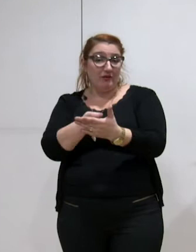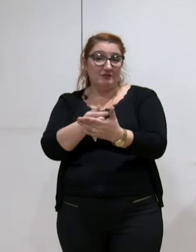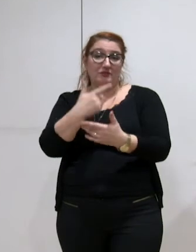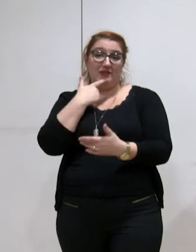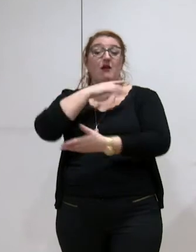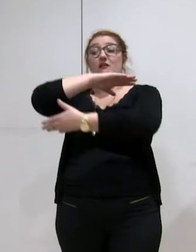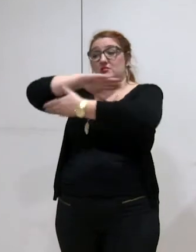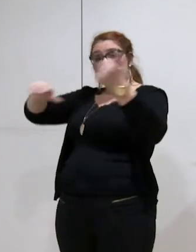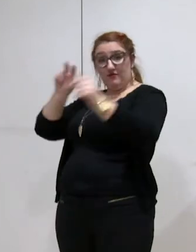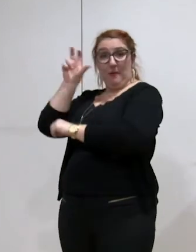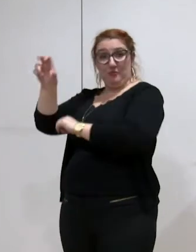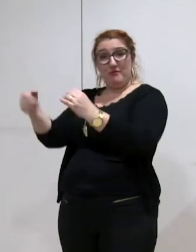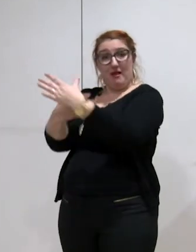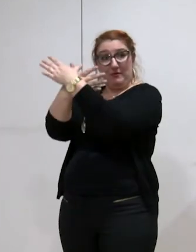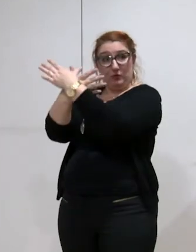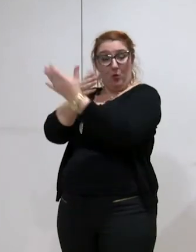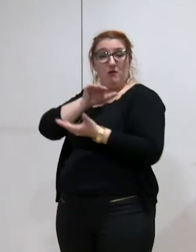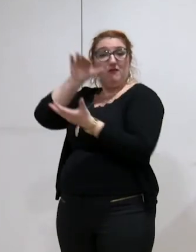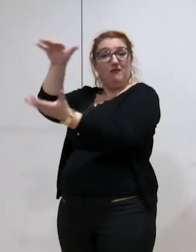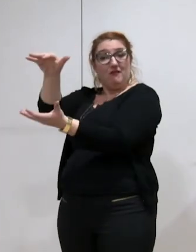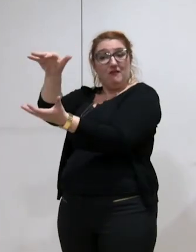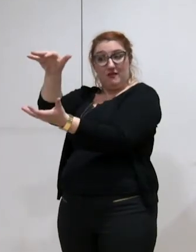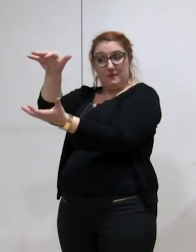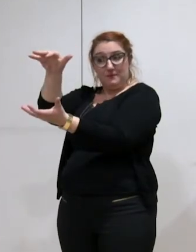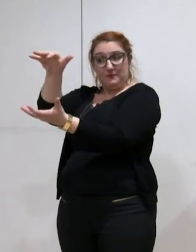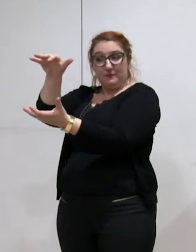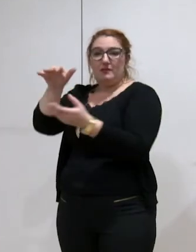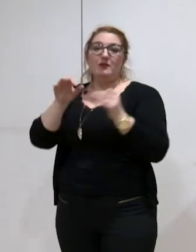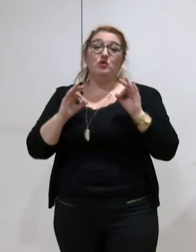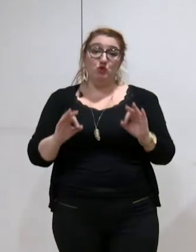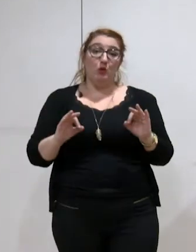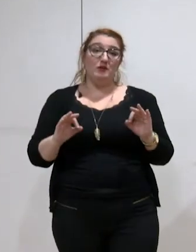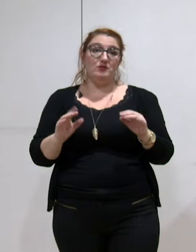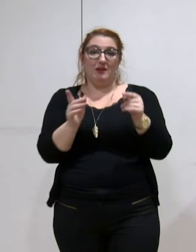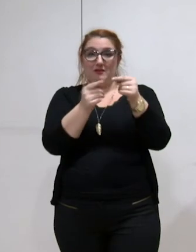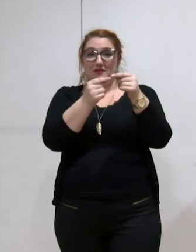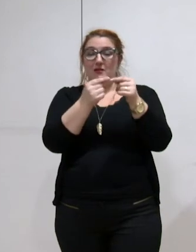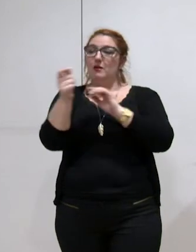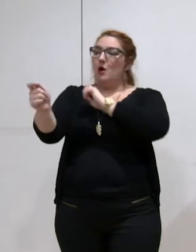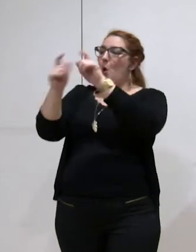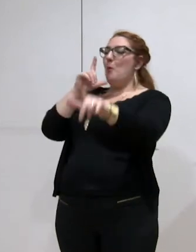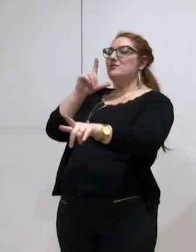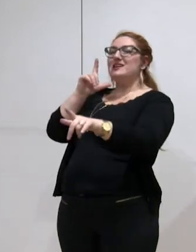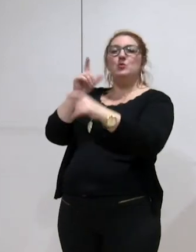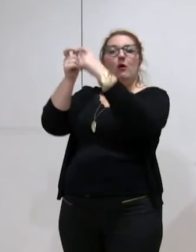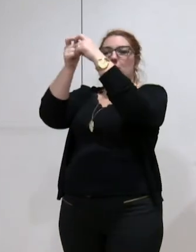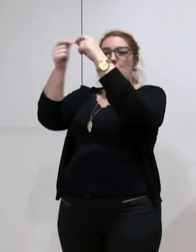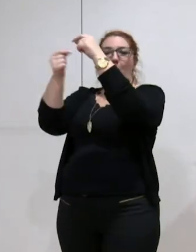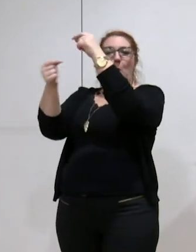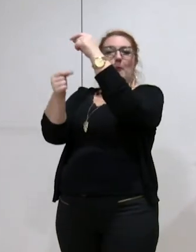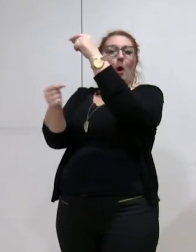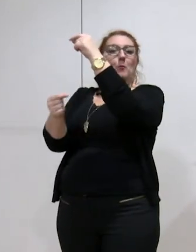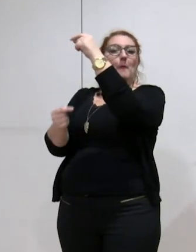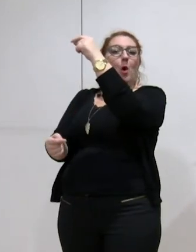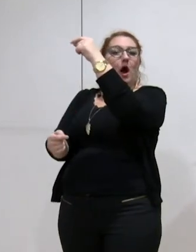transféré à la métropole. Et donc, ça vient en déduction de l'attribution de compensation. Et